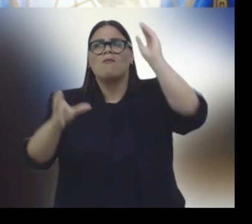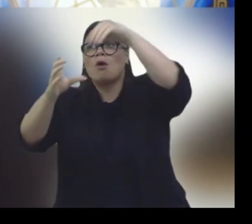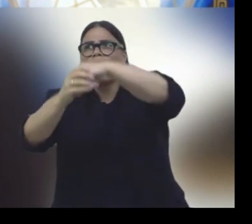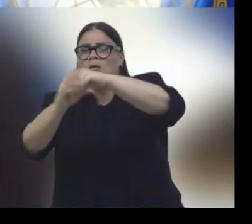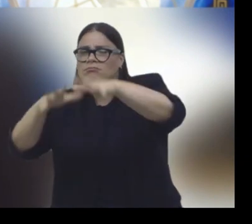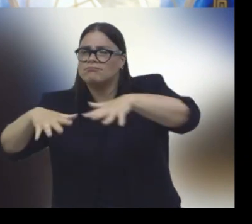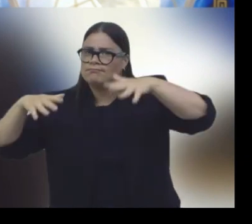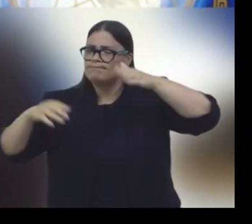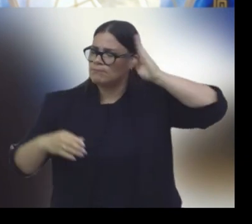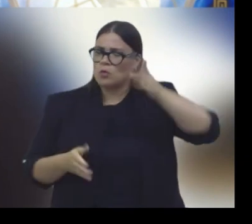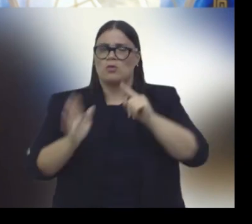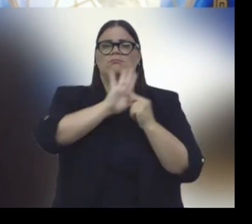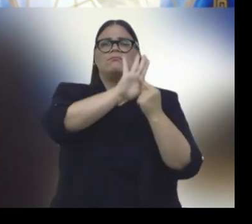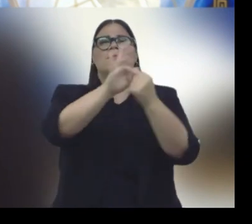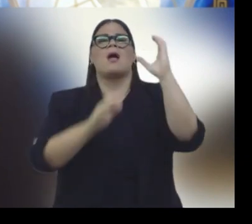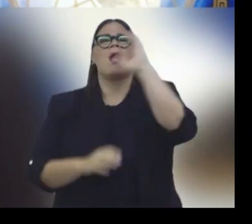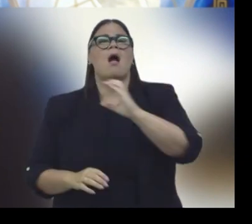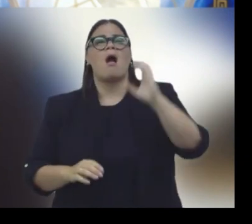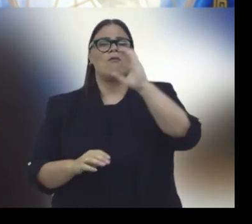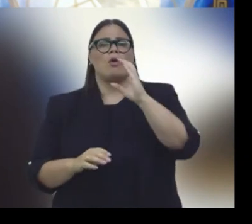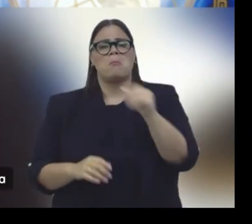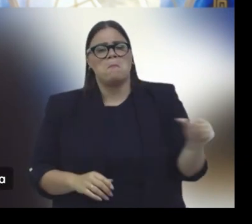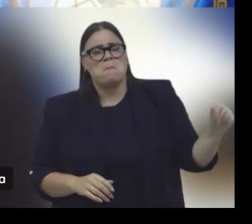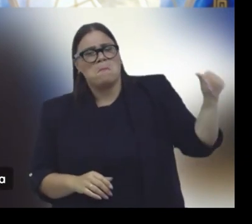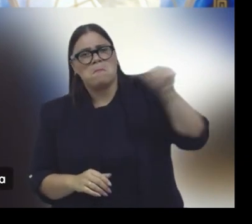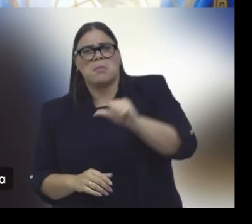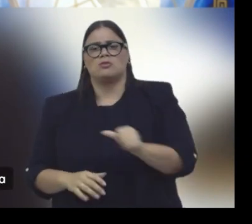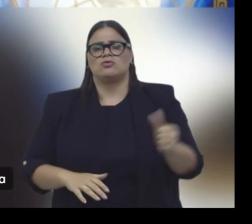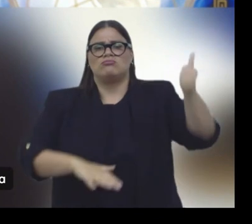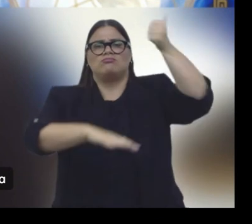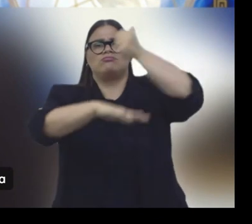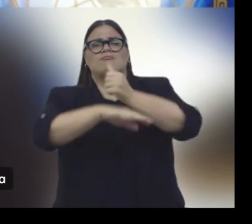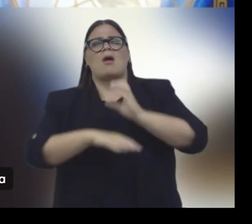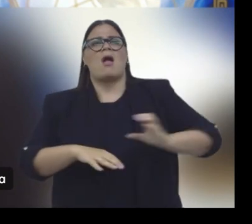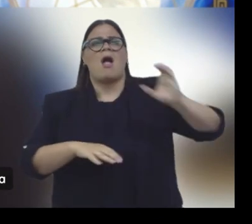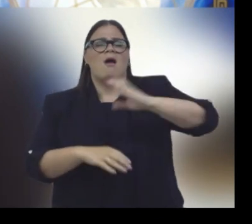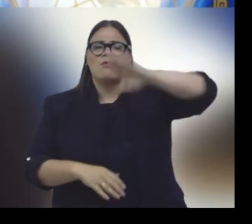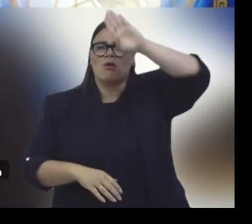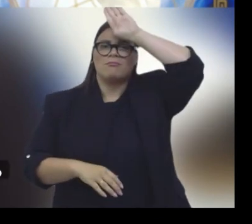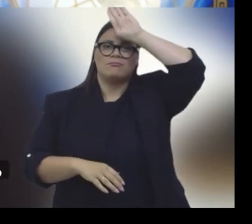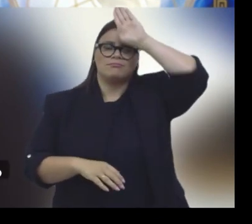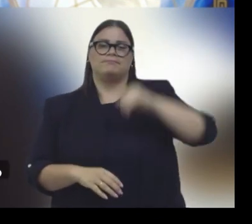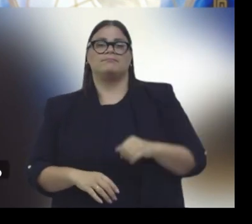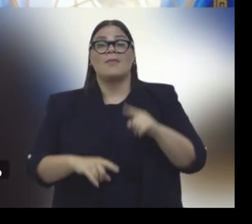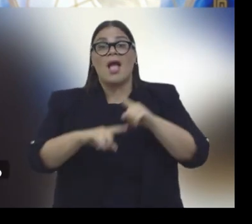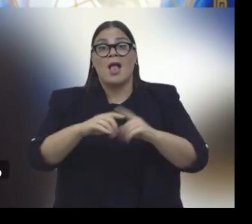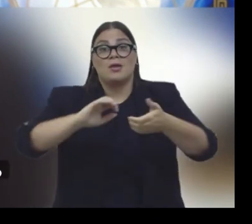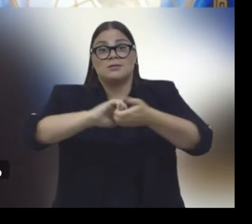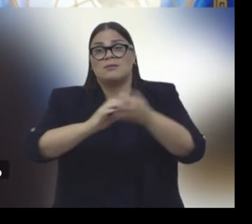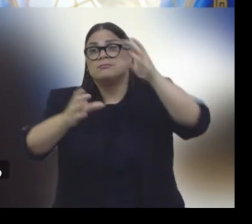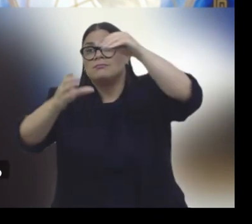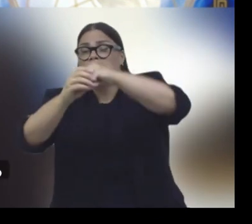της Ευρωβουλής μπορεί να δώσει οντότητα στην Ευρώπη, επαναφέροντας τον ηγετικό της ρόλο παγκόσμια. Η Ελλήνω Συνέλευση